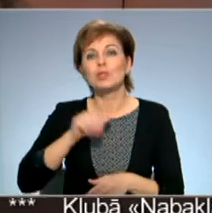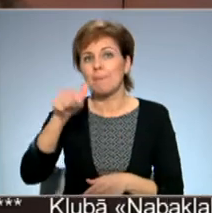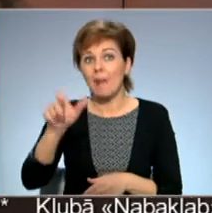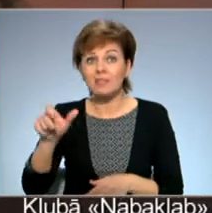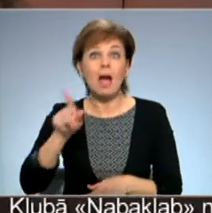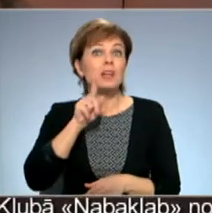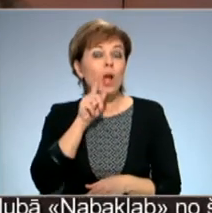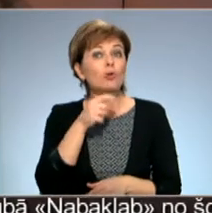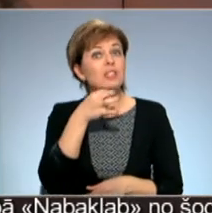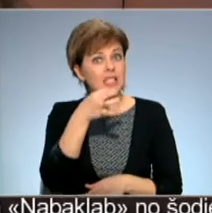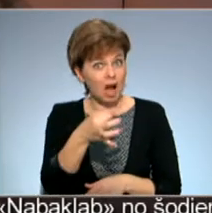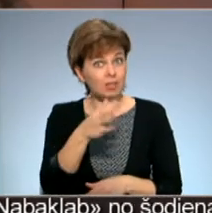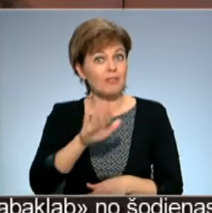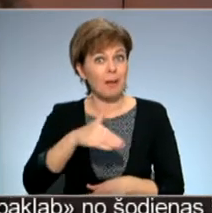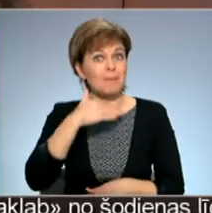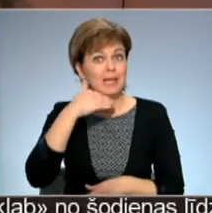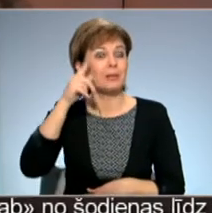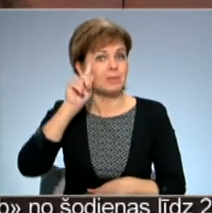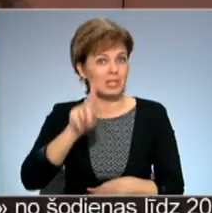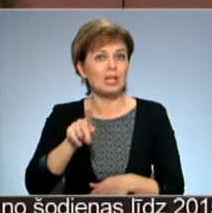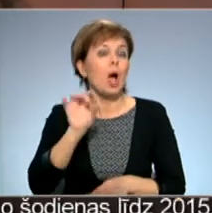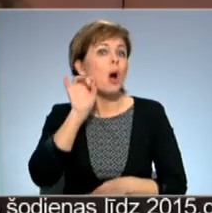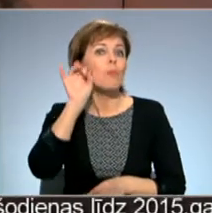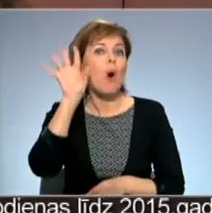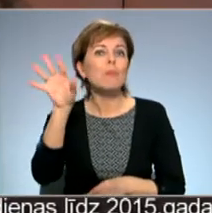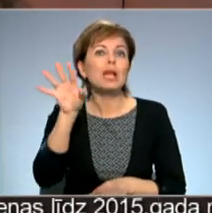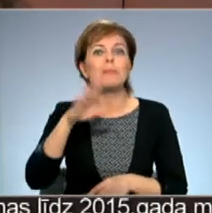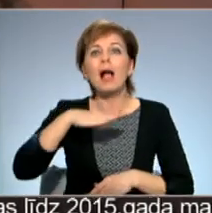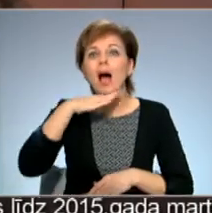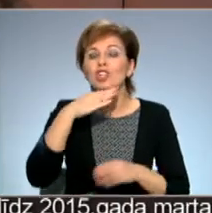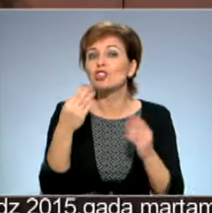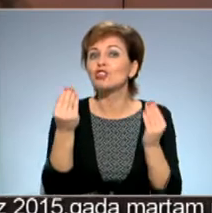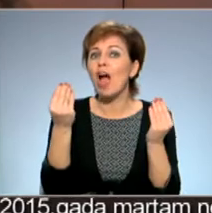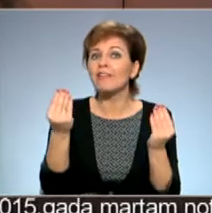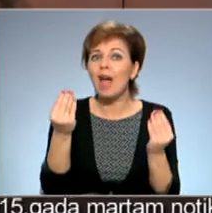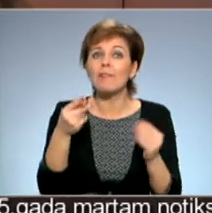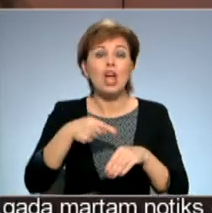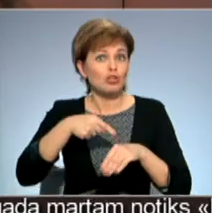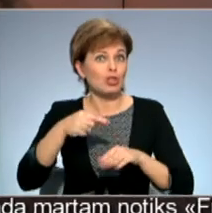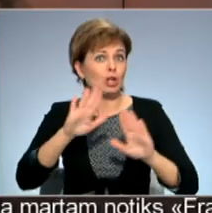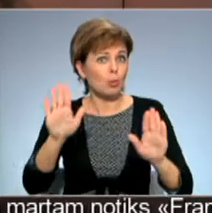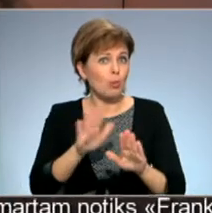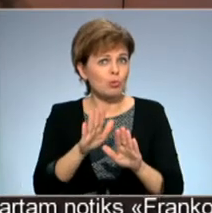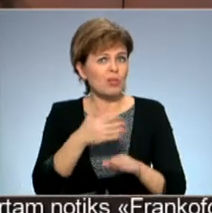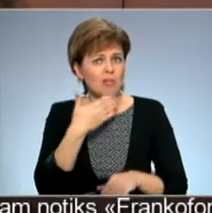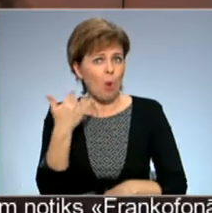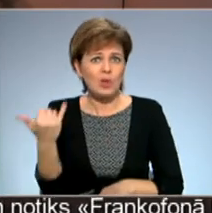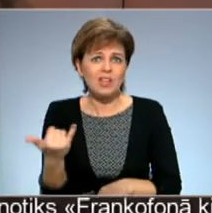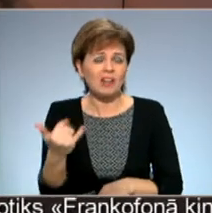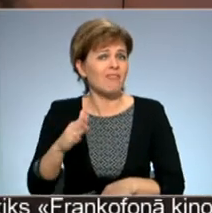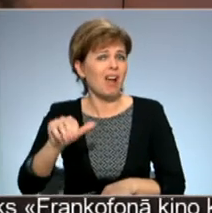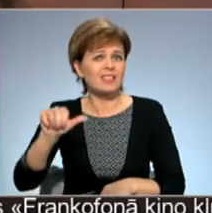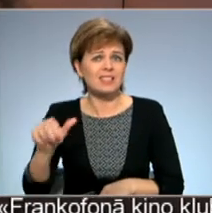Jaunieši, sakiet lūdzu, vai jūs pietiekami zināt par populārākajiem klasikas šedevriem? Varbūt jums šķiet, ka šāda mūzika absolūti nav interesanta vai